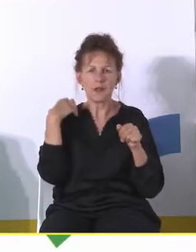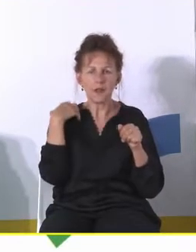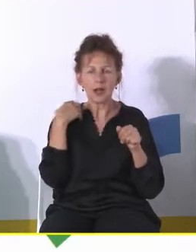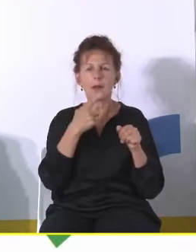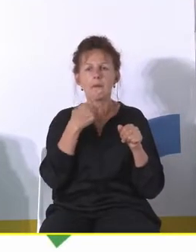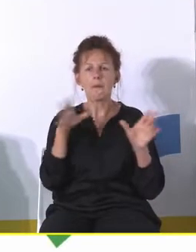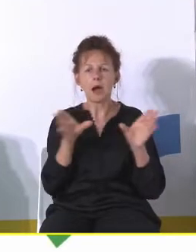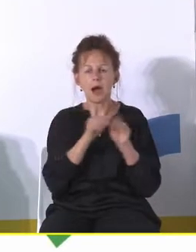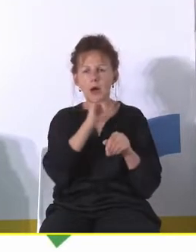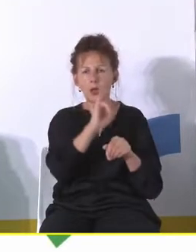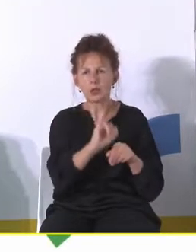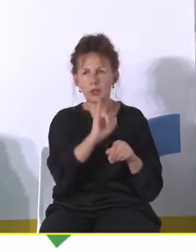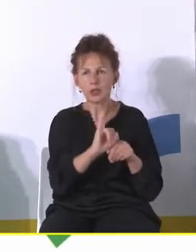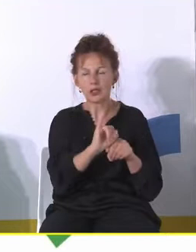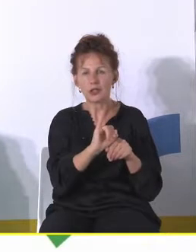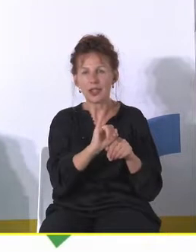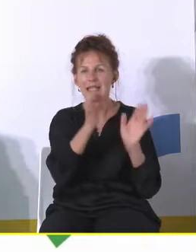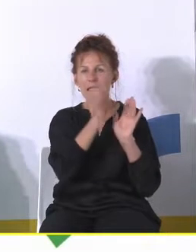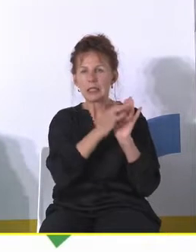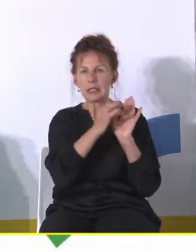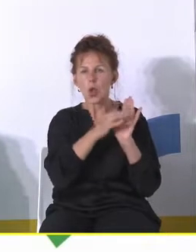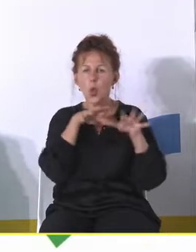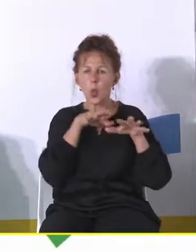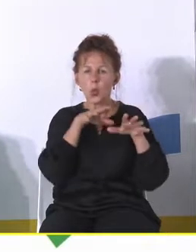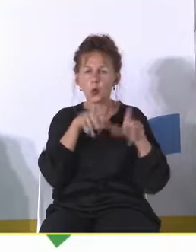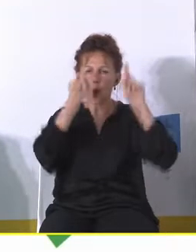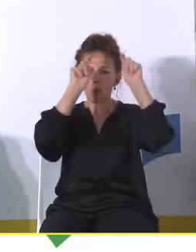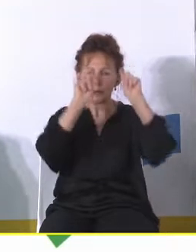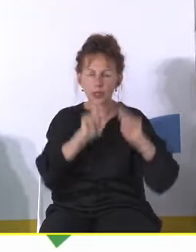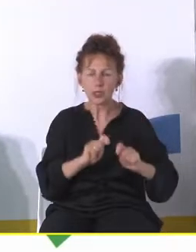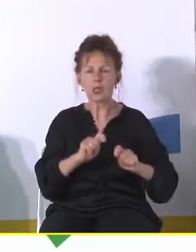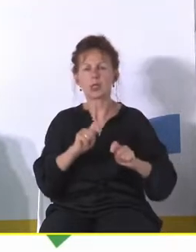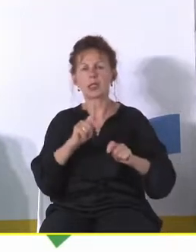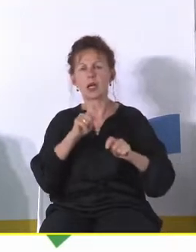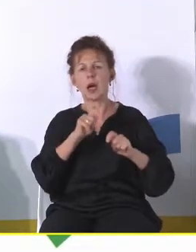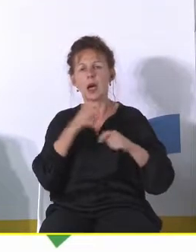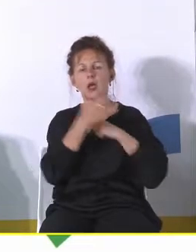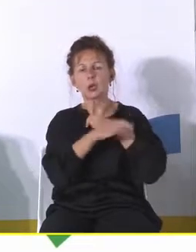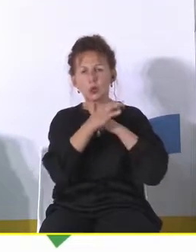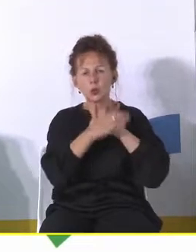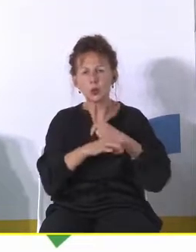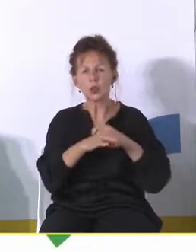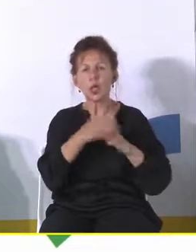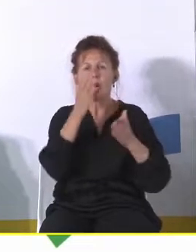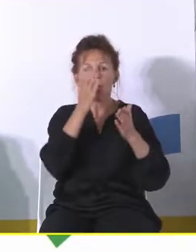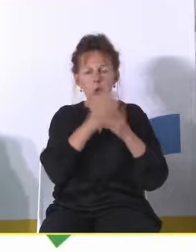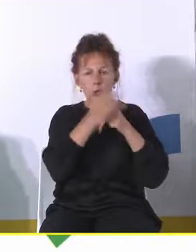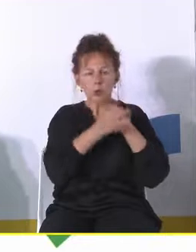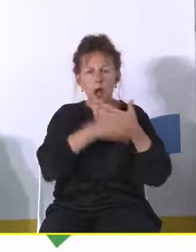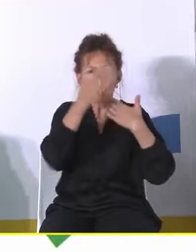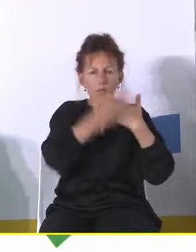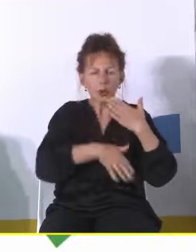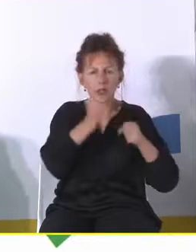To pokazuje pewną systematykę. Dużo osób przyjeżdża do Poznania na studia, ośrodek akademicki, zdobywają wykształcenie, zdobywają